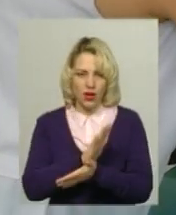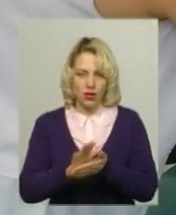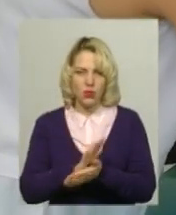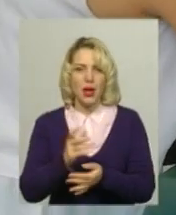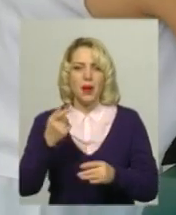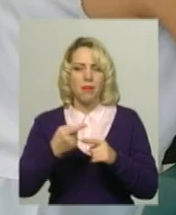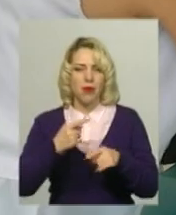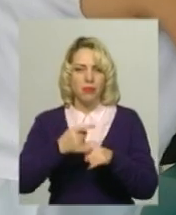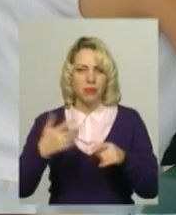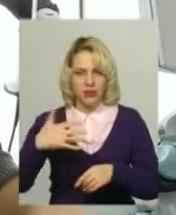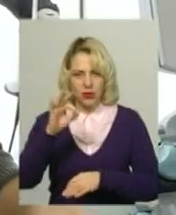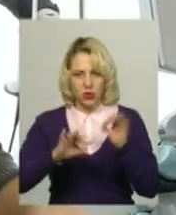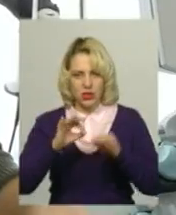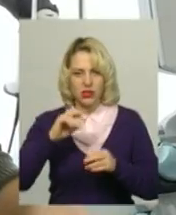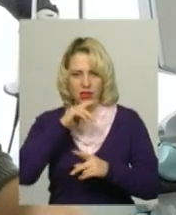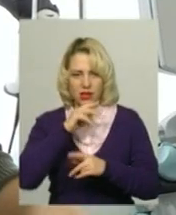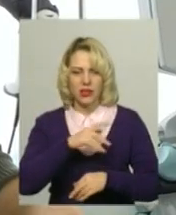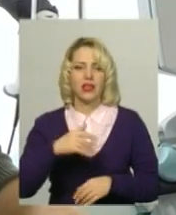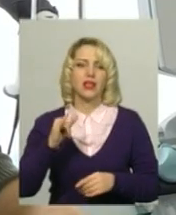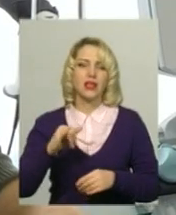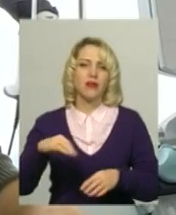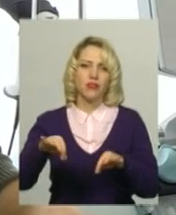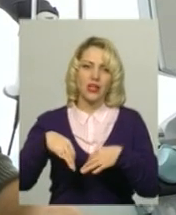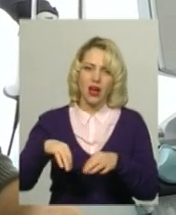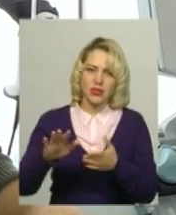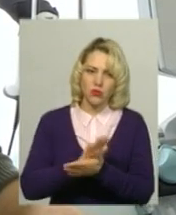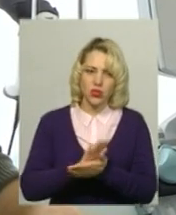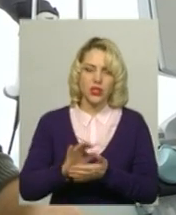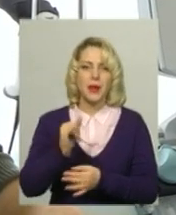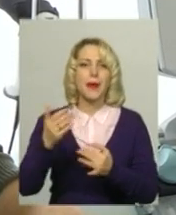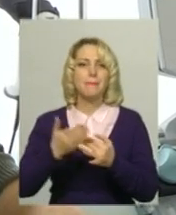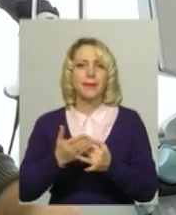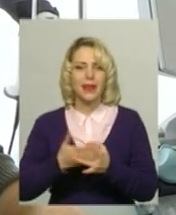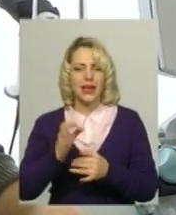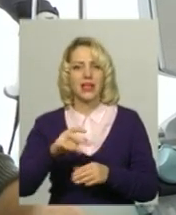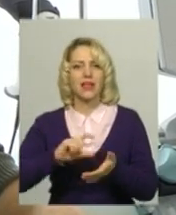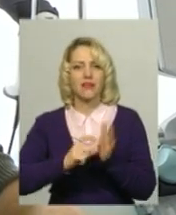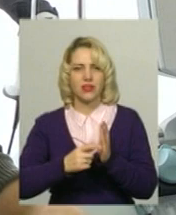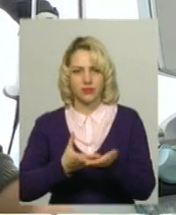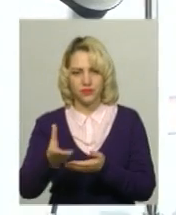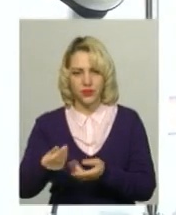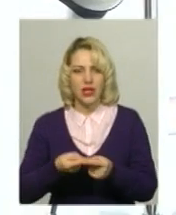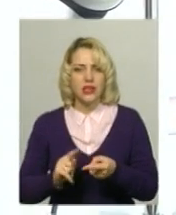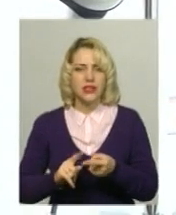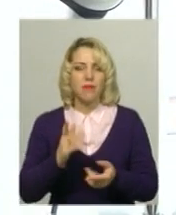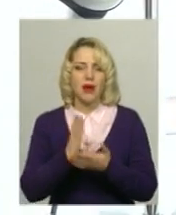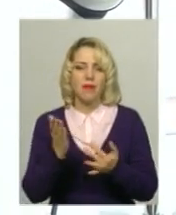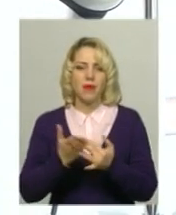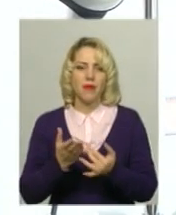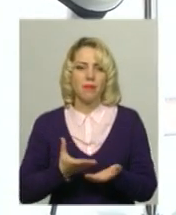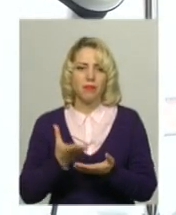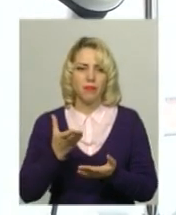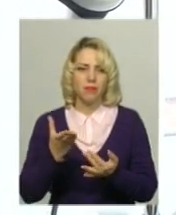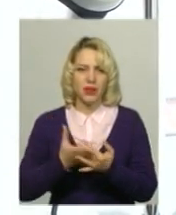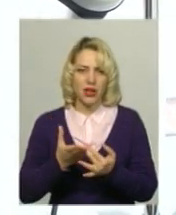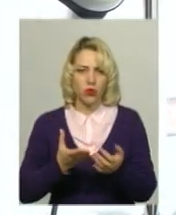аптеках, безкоштовний проїзд в громадському транспорті та пільги на оплату комунальних послуг. З усього цього переліку, каже чоловік, має тільки пільгу на оплату